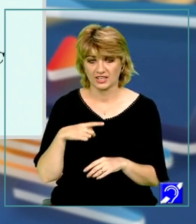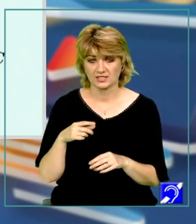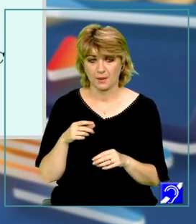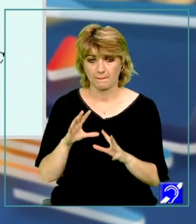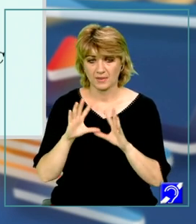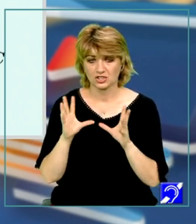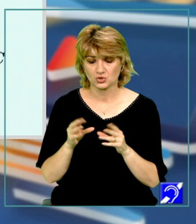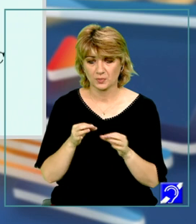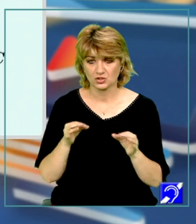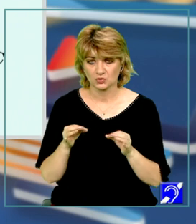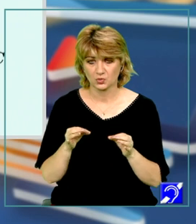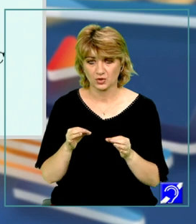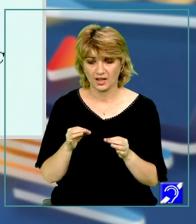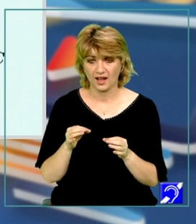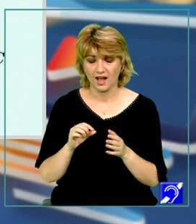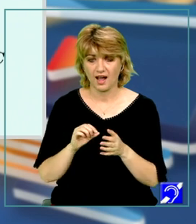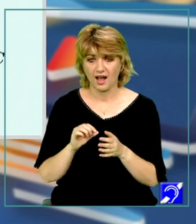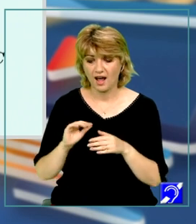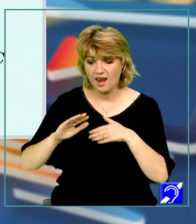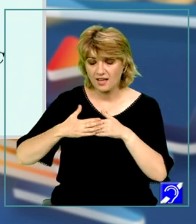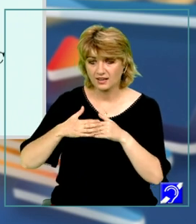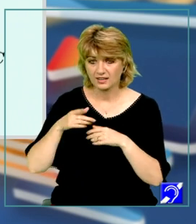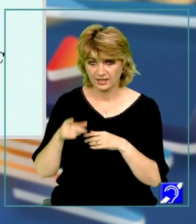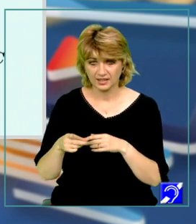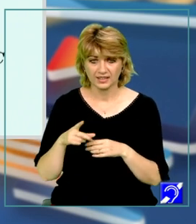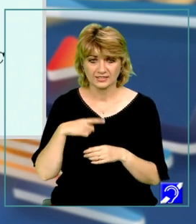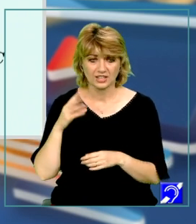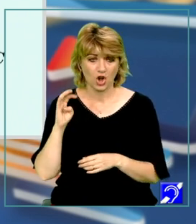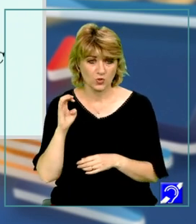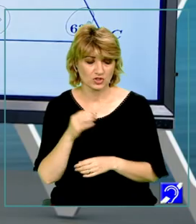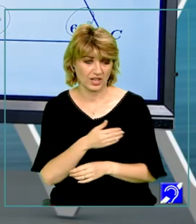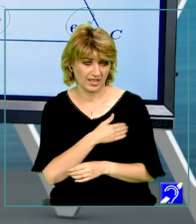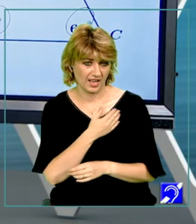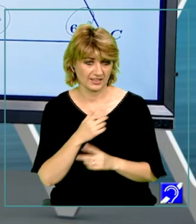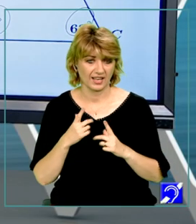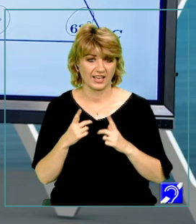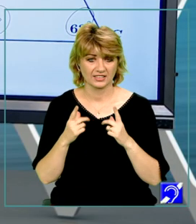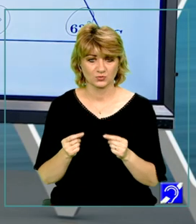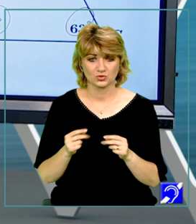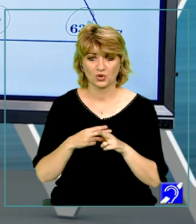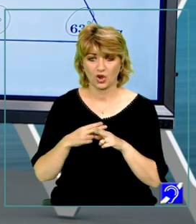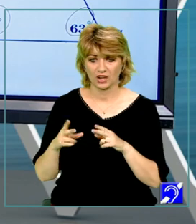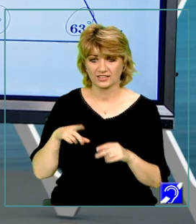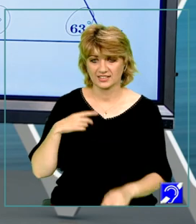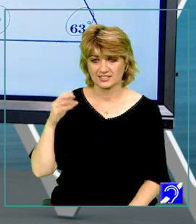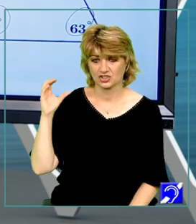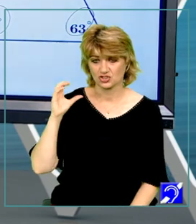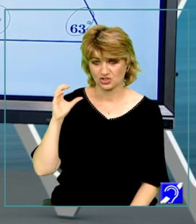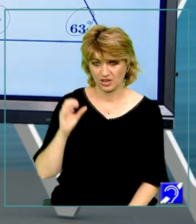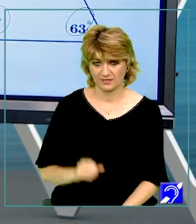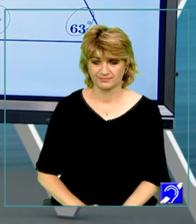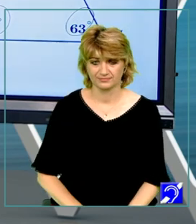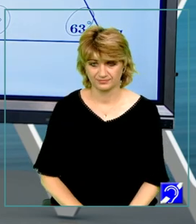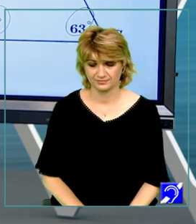măsurilor unghiulor neadiacente lui, adică 90 de grade. Răspunsul corect este prin urmare